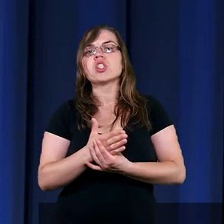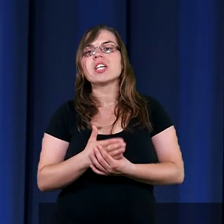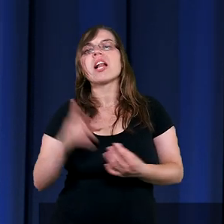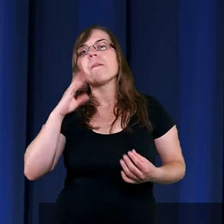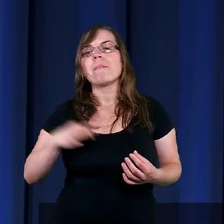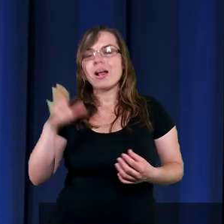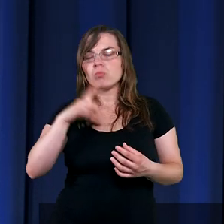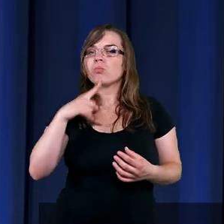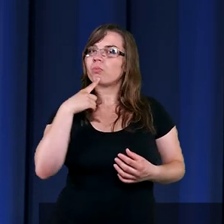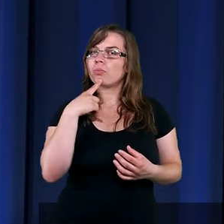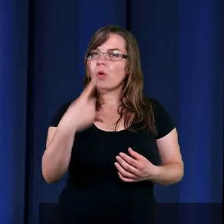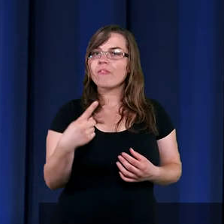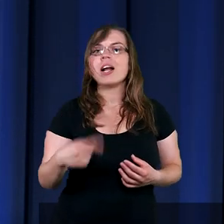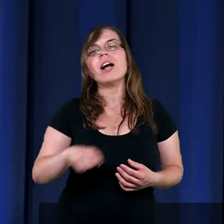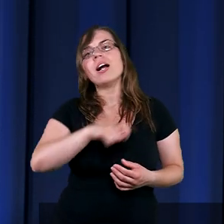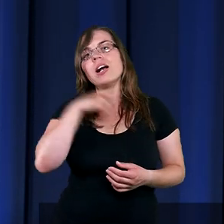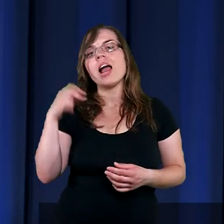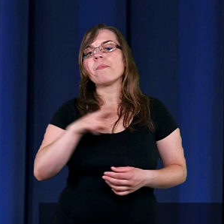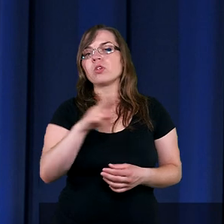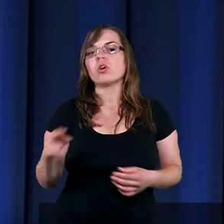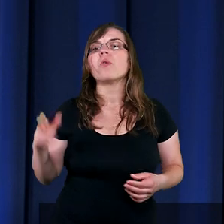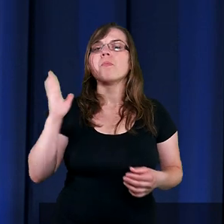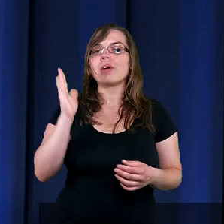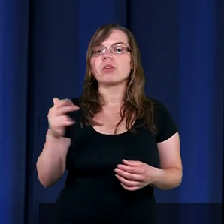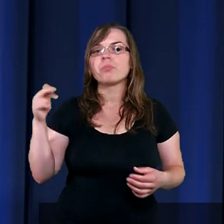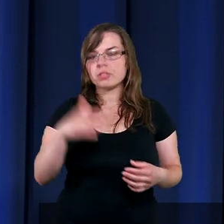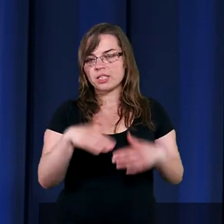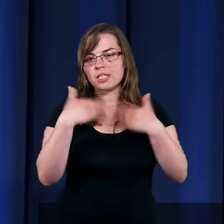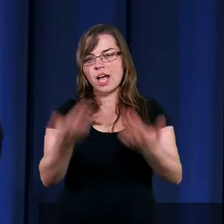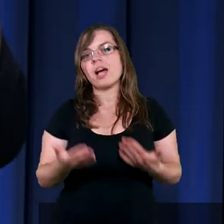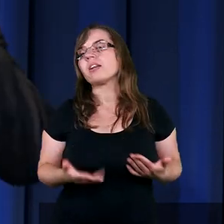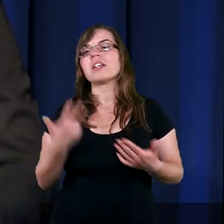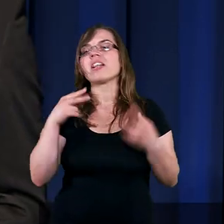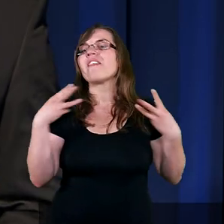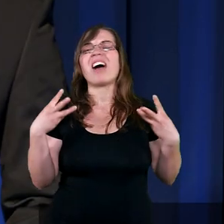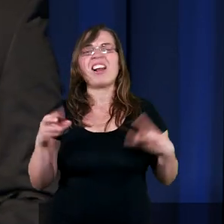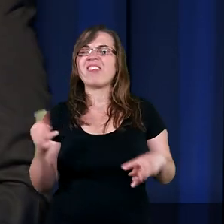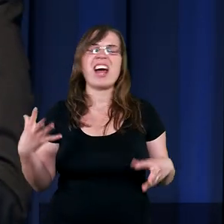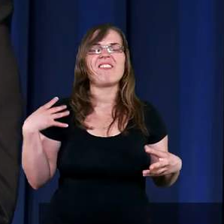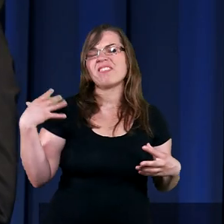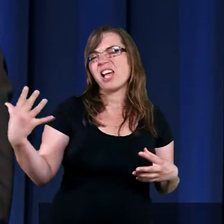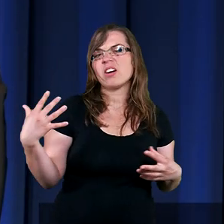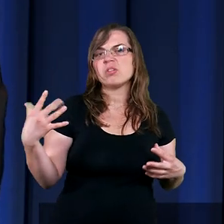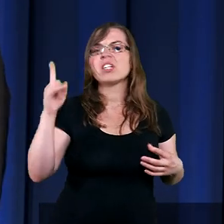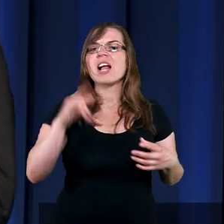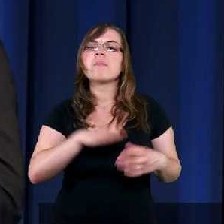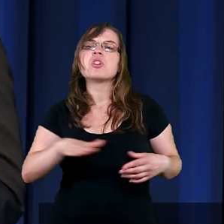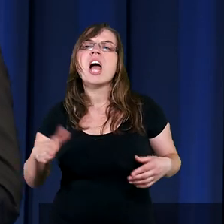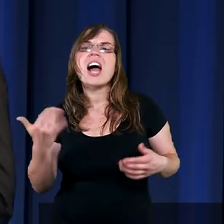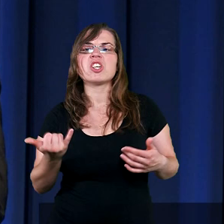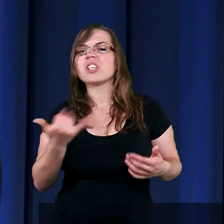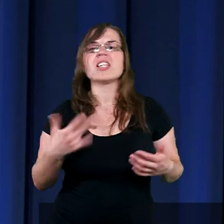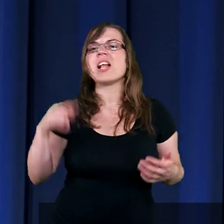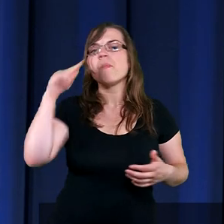że Pan Bóg powiedział. Lepsze rzeczy, niż to tutaj nadejdzie. Nieważne w jakim wieku. Czasem dzieci nie potrafią